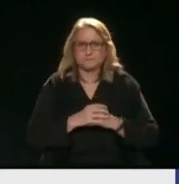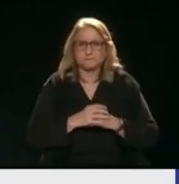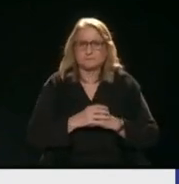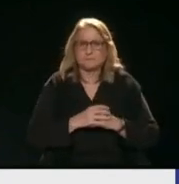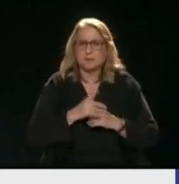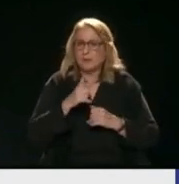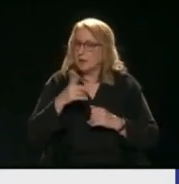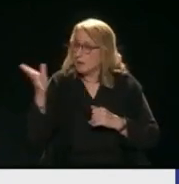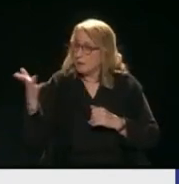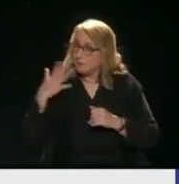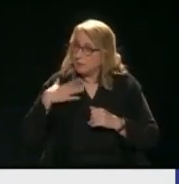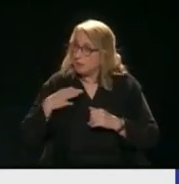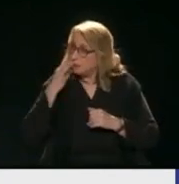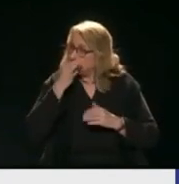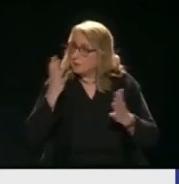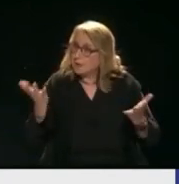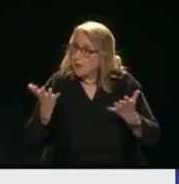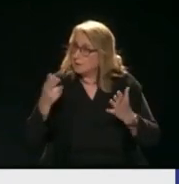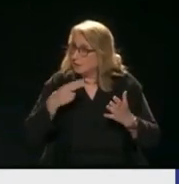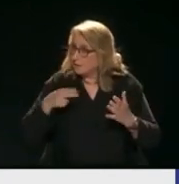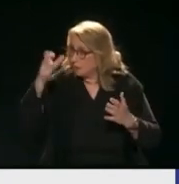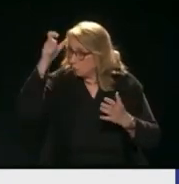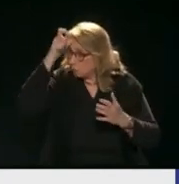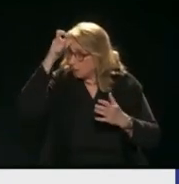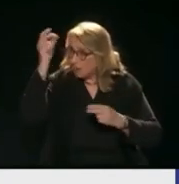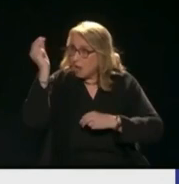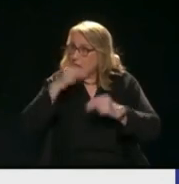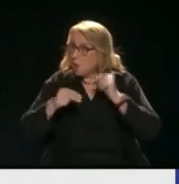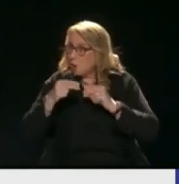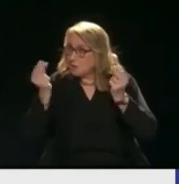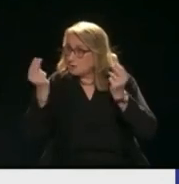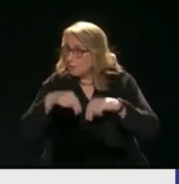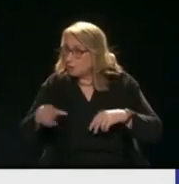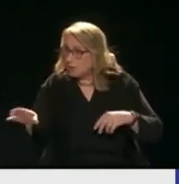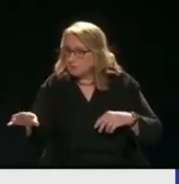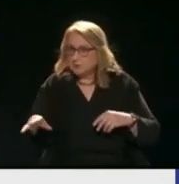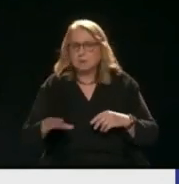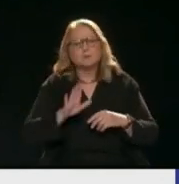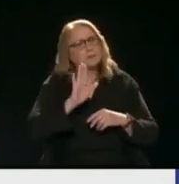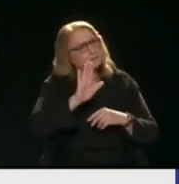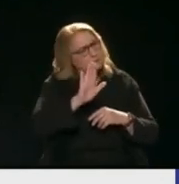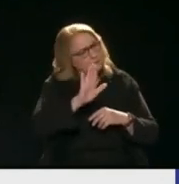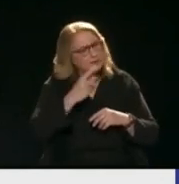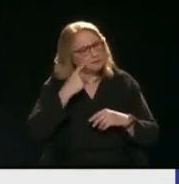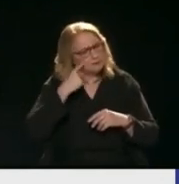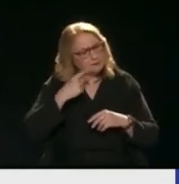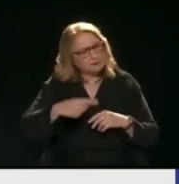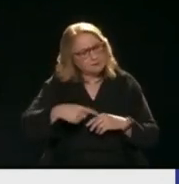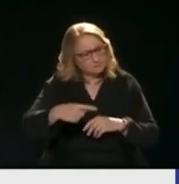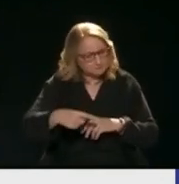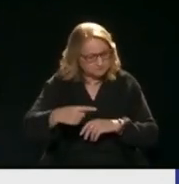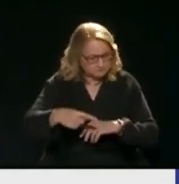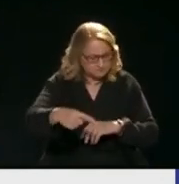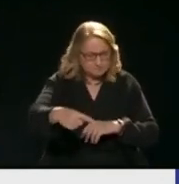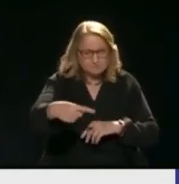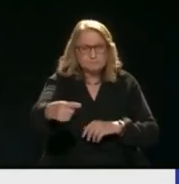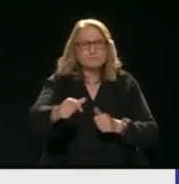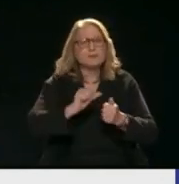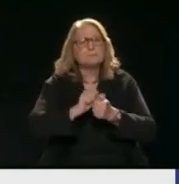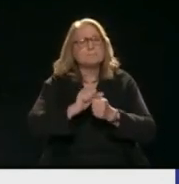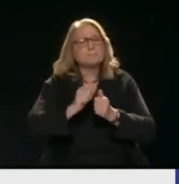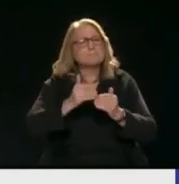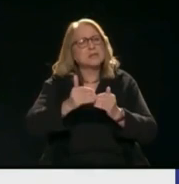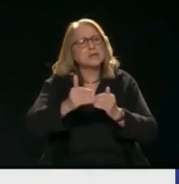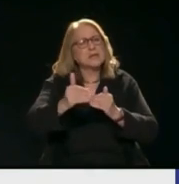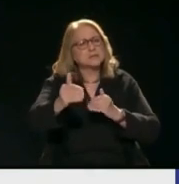Τουρκία Τις εκλογές Θα δείτε στις επόμενες μέρες Μήνες θα το δούμε Ότι όλος ο πλανήτης